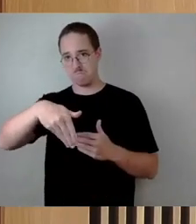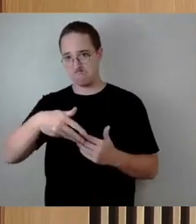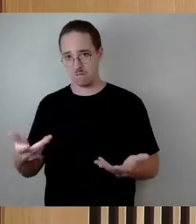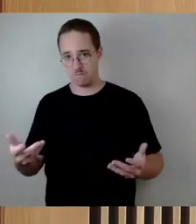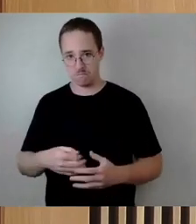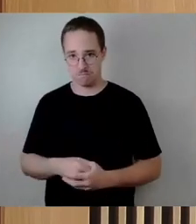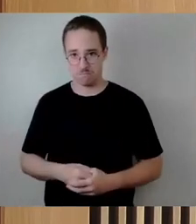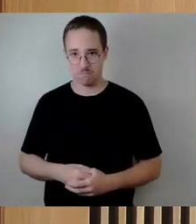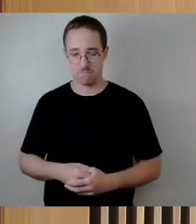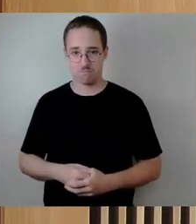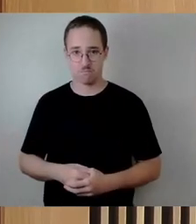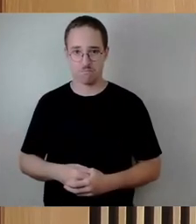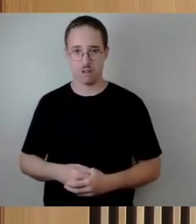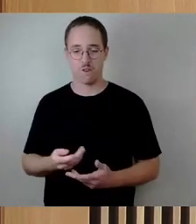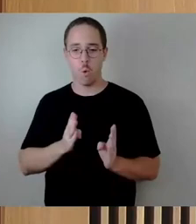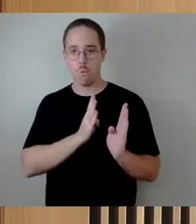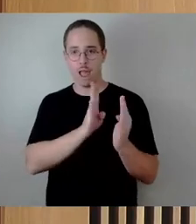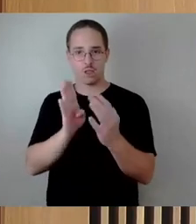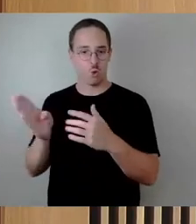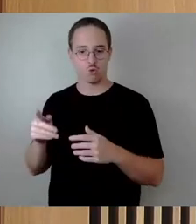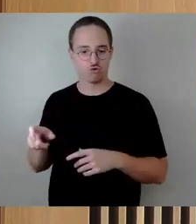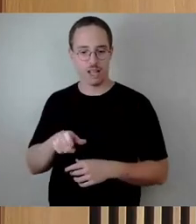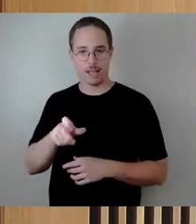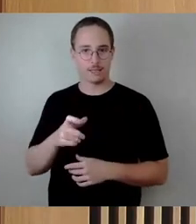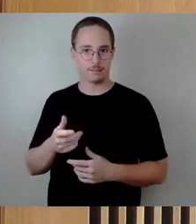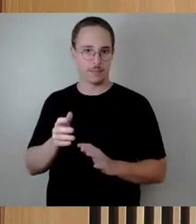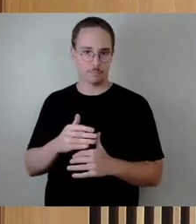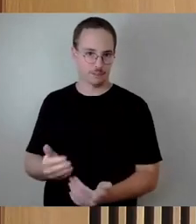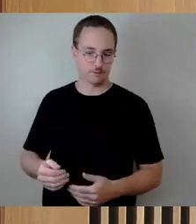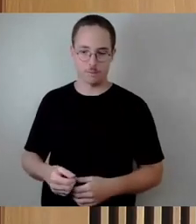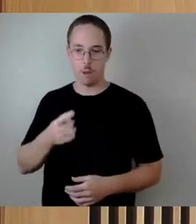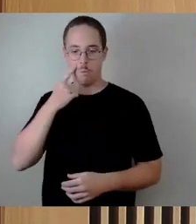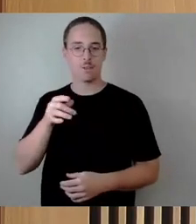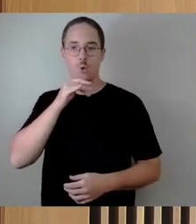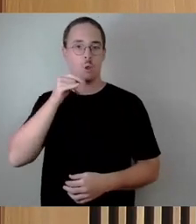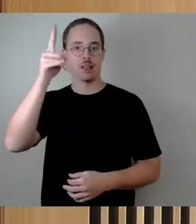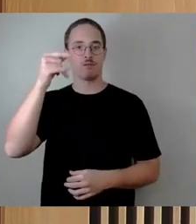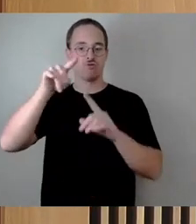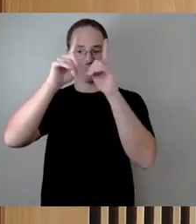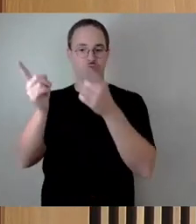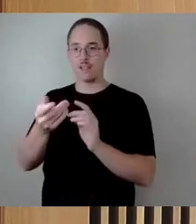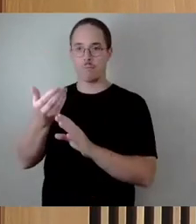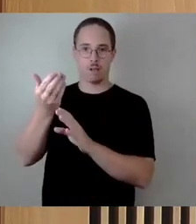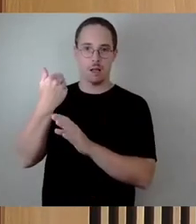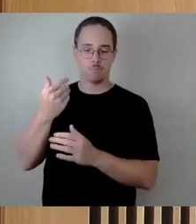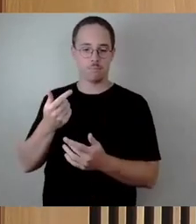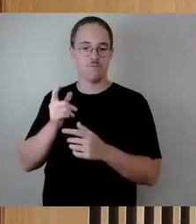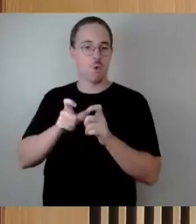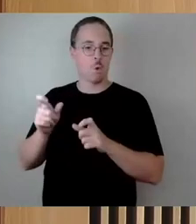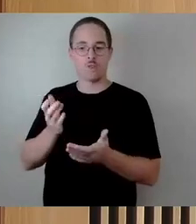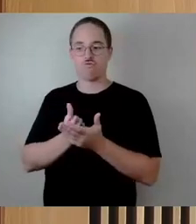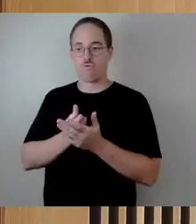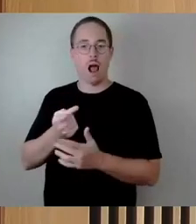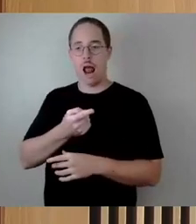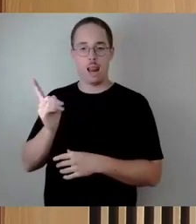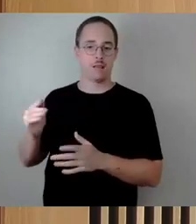Umleitungsstrecken gibt? Momentan sind ja noch nie mal die Schilder abgehangen und sowas. Die Leute fahren ja trotzdem noch alle Richtung Carola-Brücke. Also wann ist das